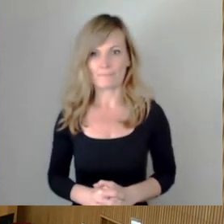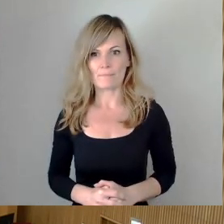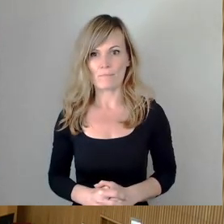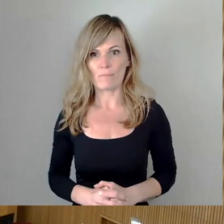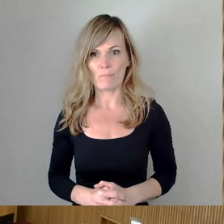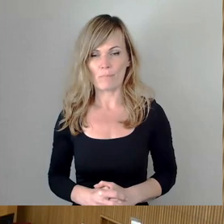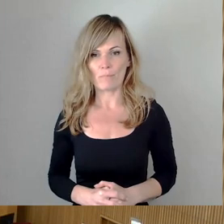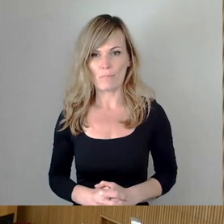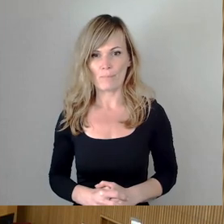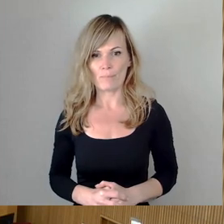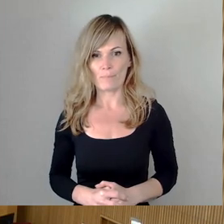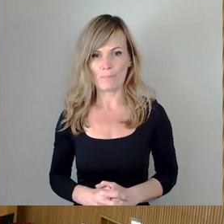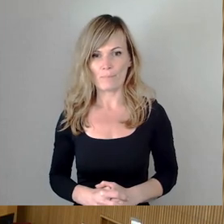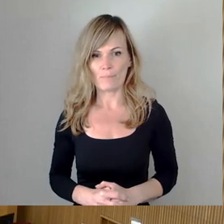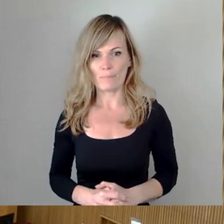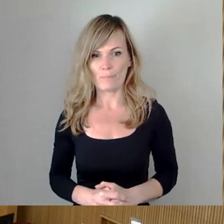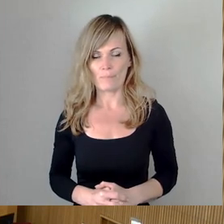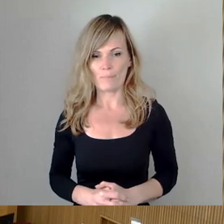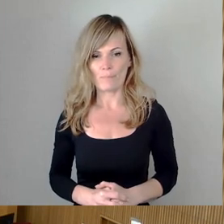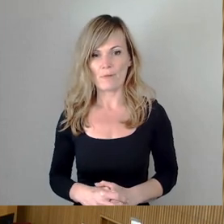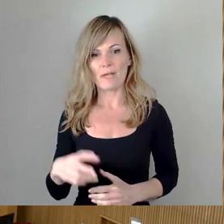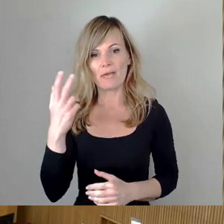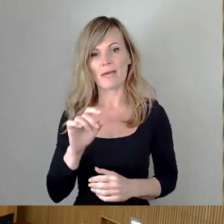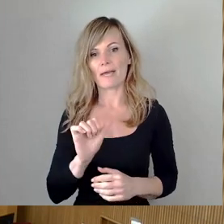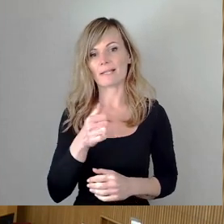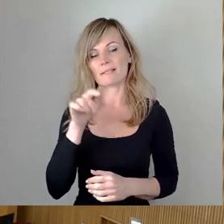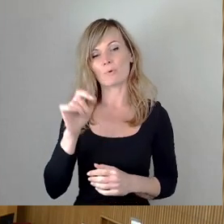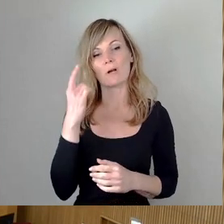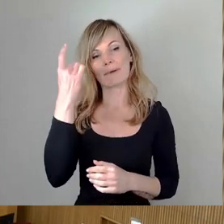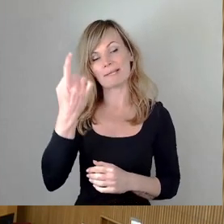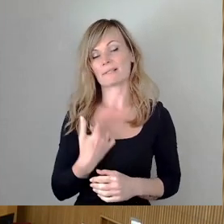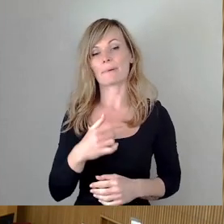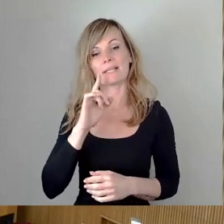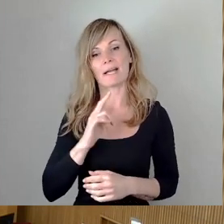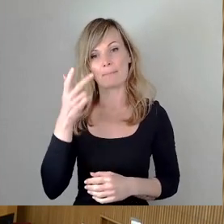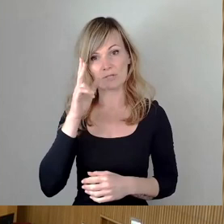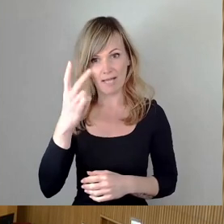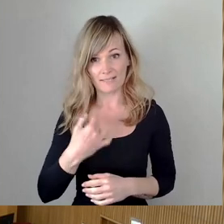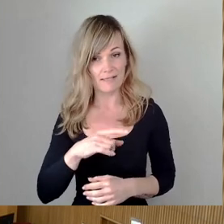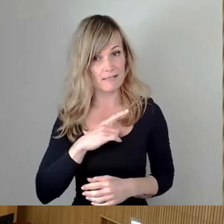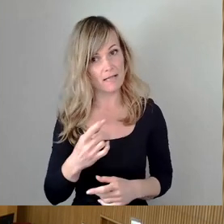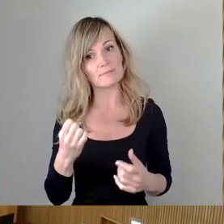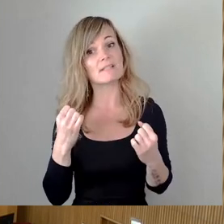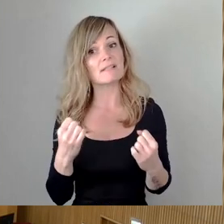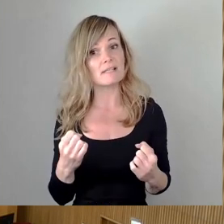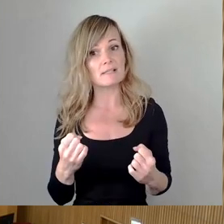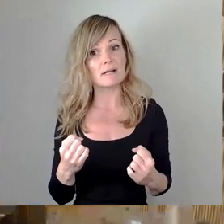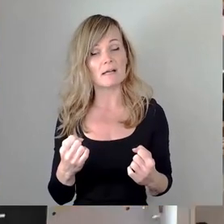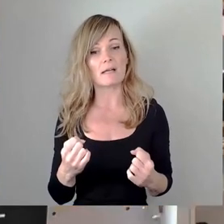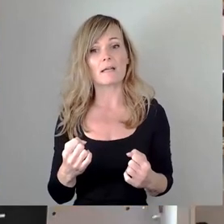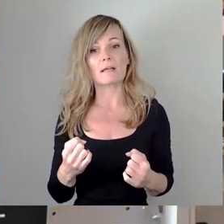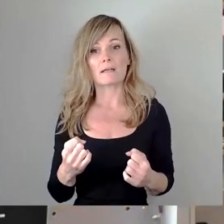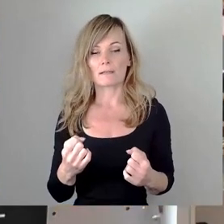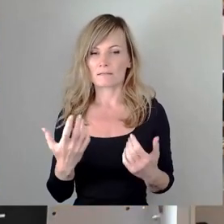Herr erster Bürgermeister, meine Damen und Herren, ich bin der Überzeugung, dass eine große Mehrheit in diesem